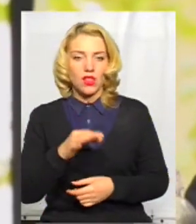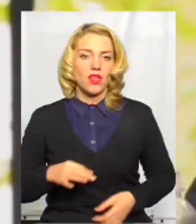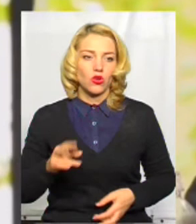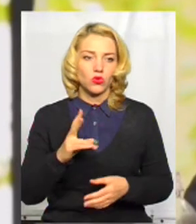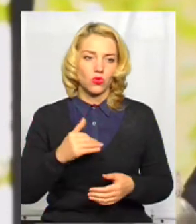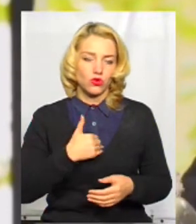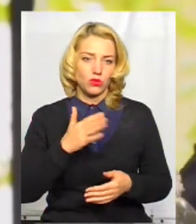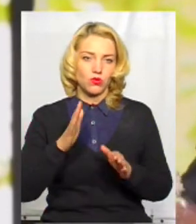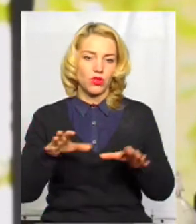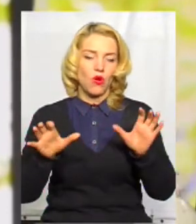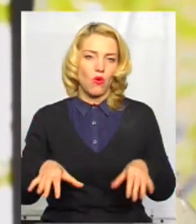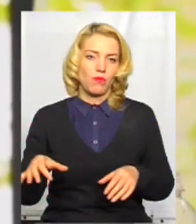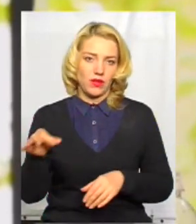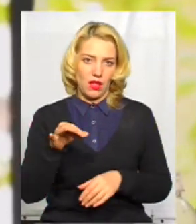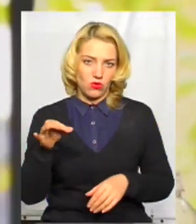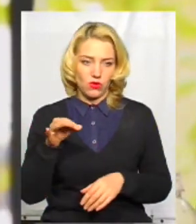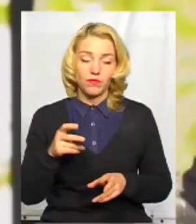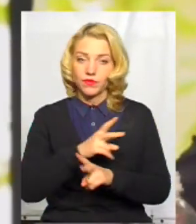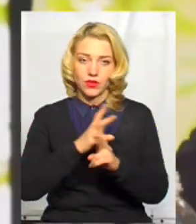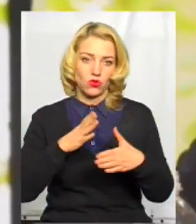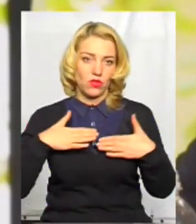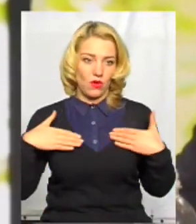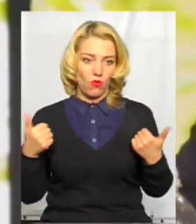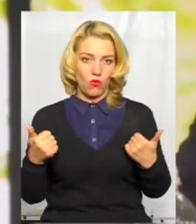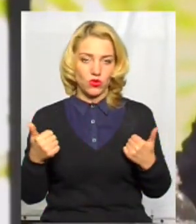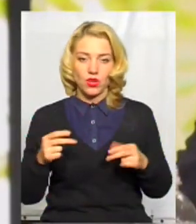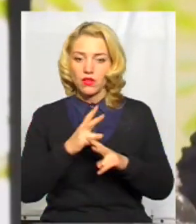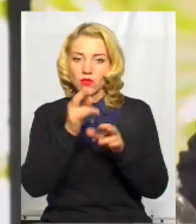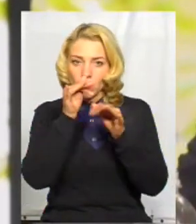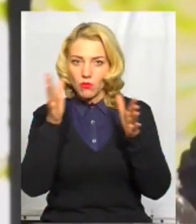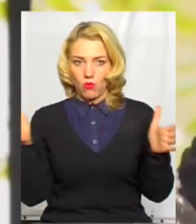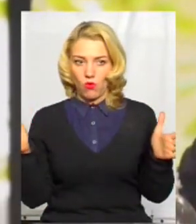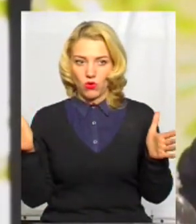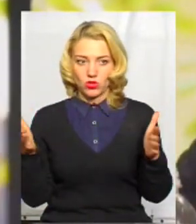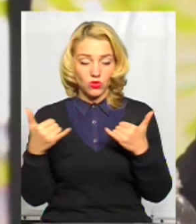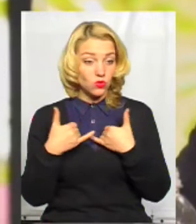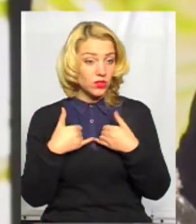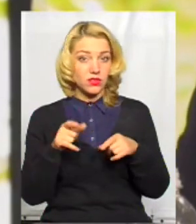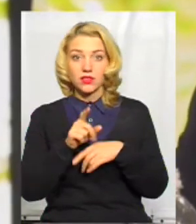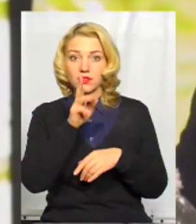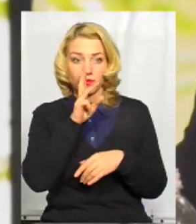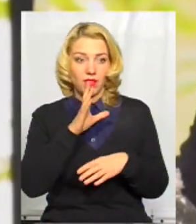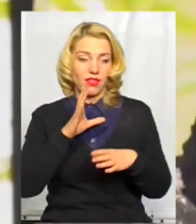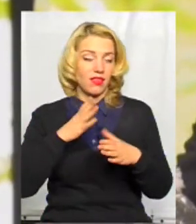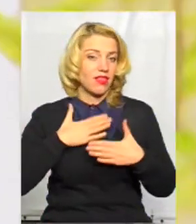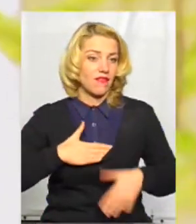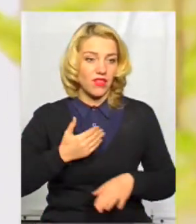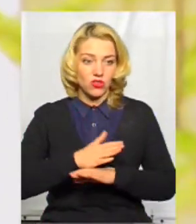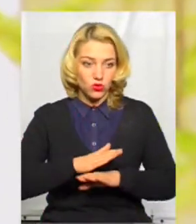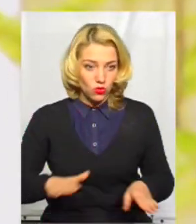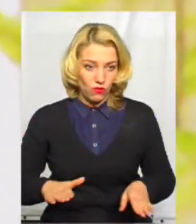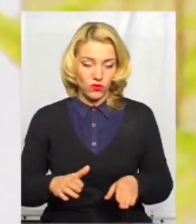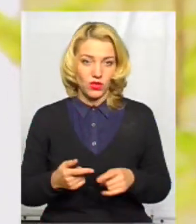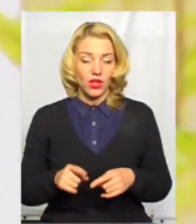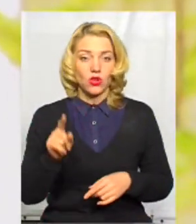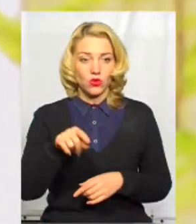бути губернаторами. Ніхто не хоче, ніхто не може. Всі кажуть, зарплата нас така не влаштовує. До